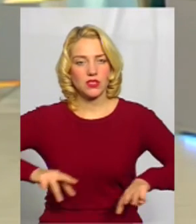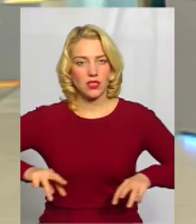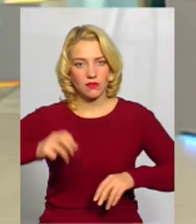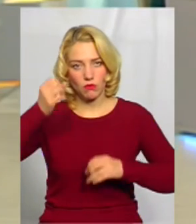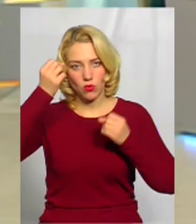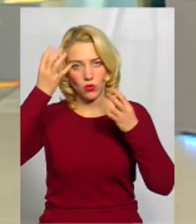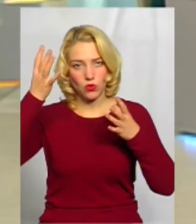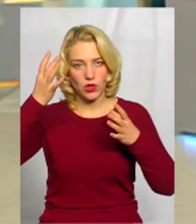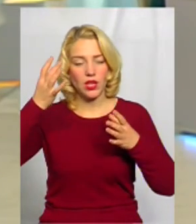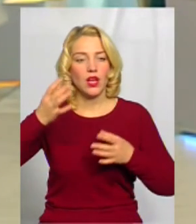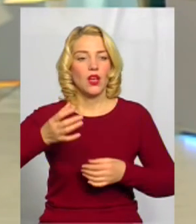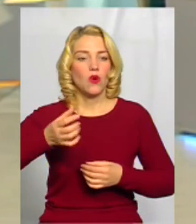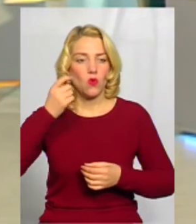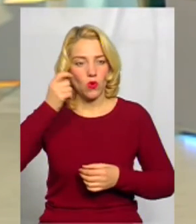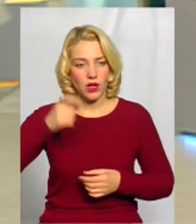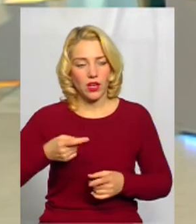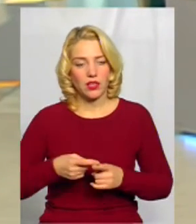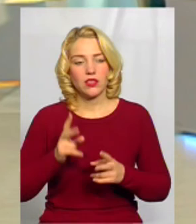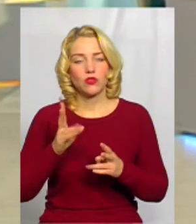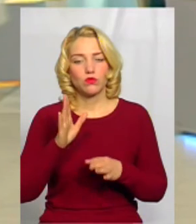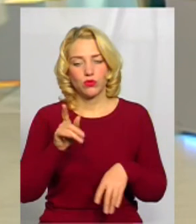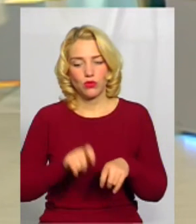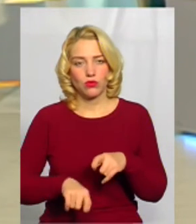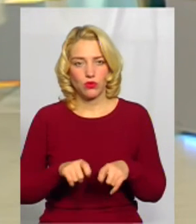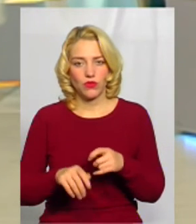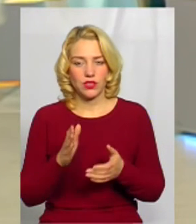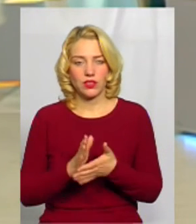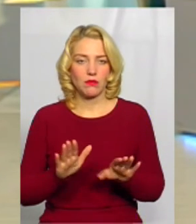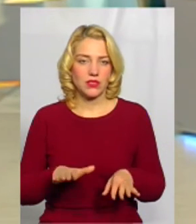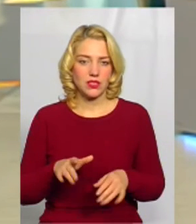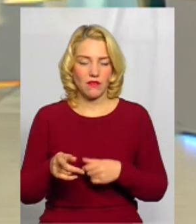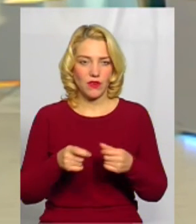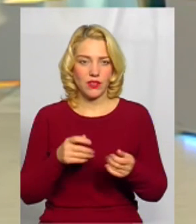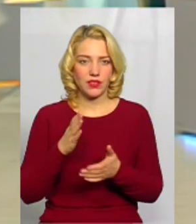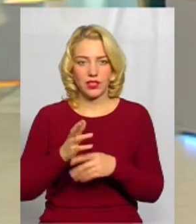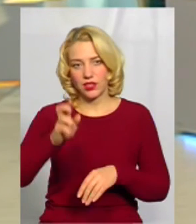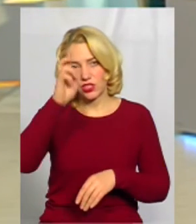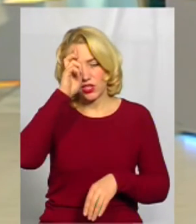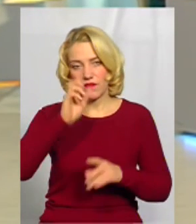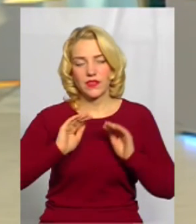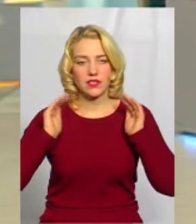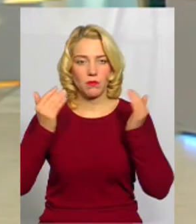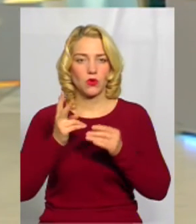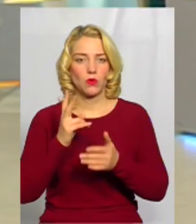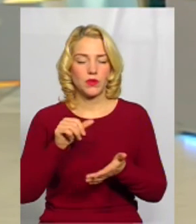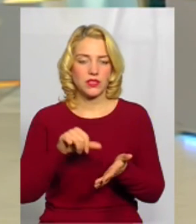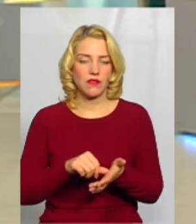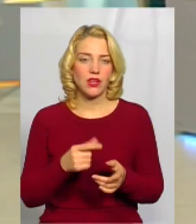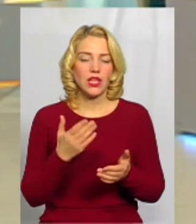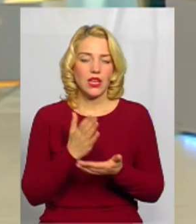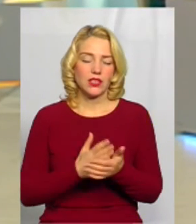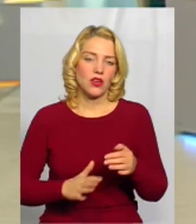України цього документу. а якщо ви питаєте, хто буде контролювати, є місцева влада, є державний заповідник, який я представляю, є